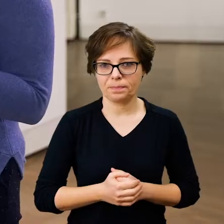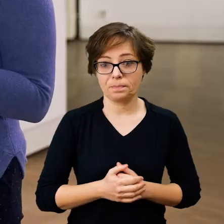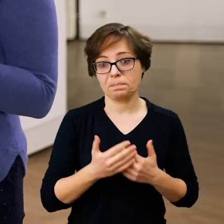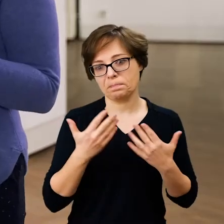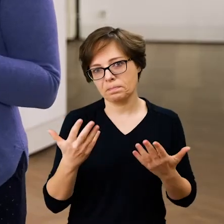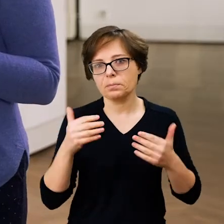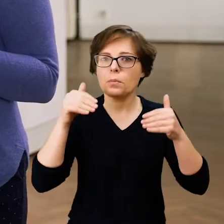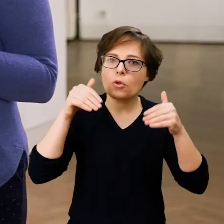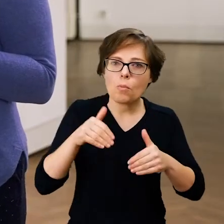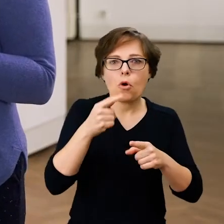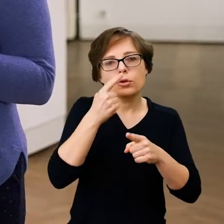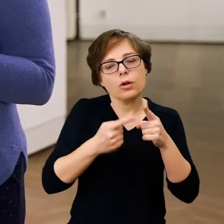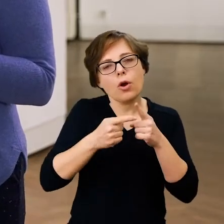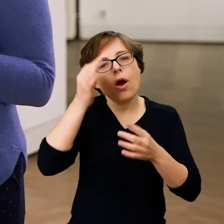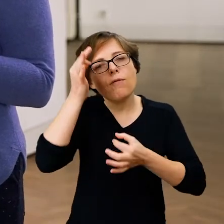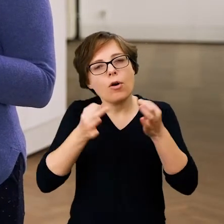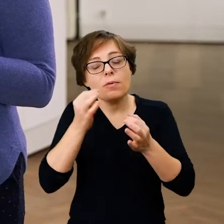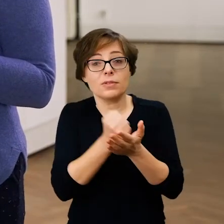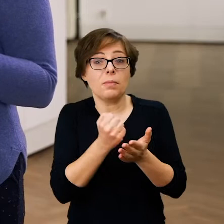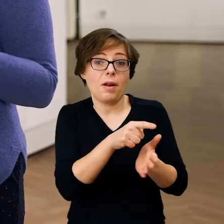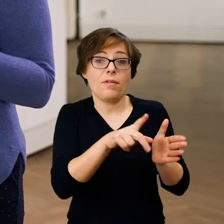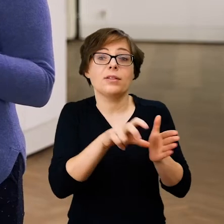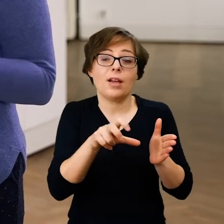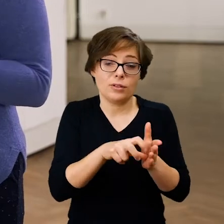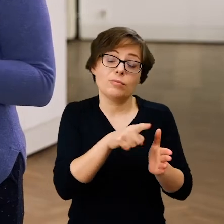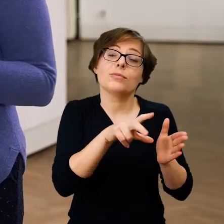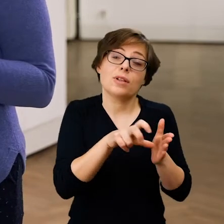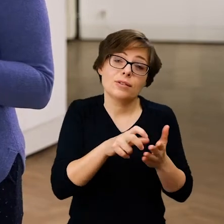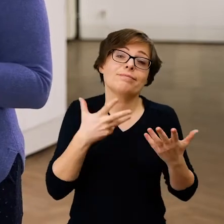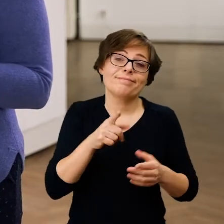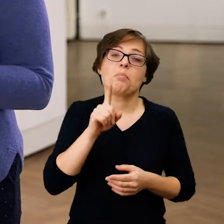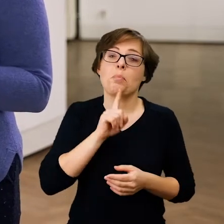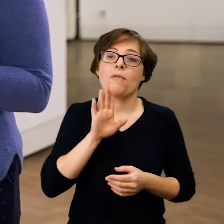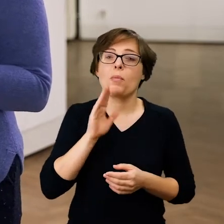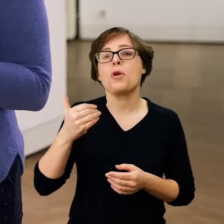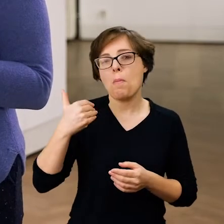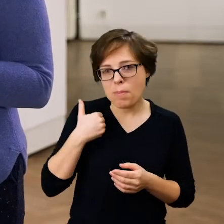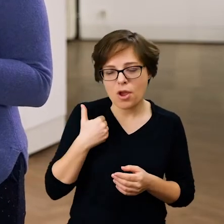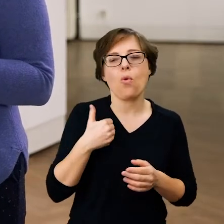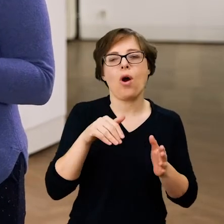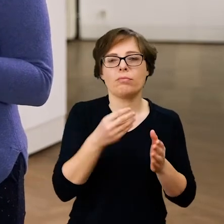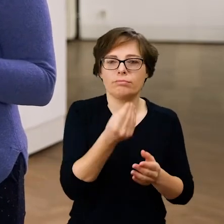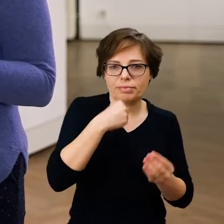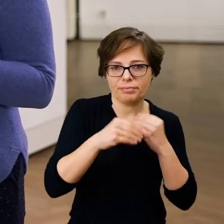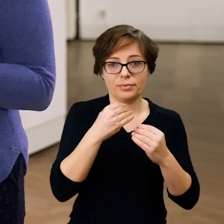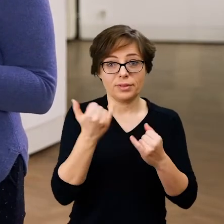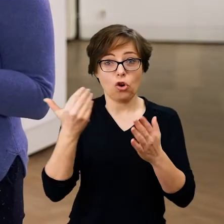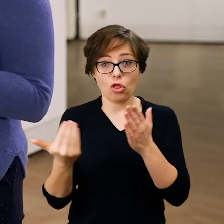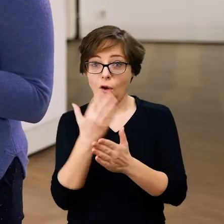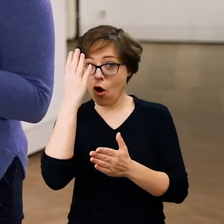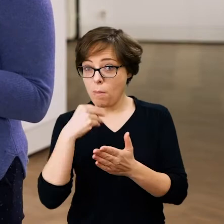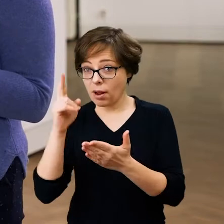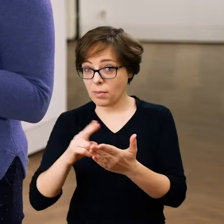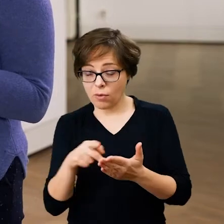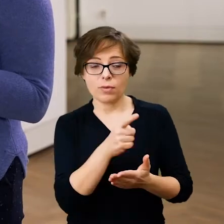Moglibyśmy mieć tutaj pewną wątpliwość co do ciasta, które prawdopodobnie było konsumowane za każdym razem, kiedy tworzona była